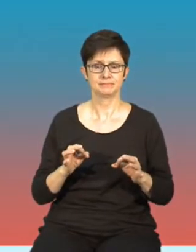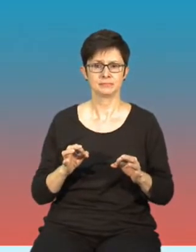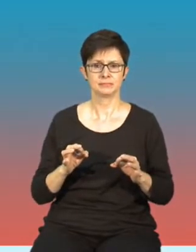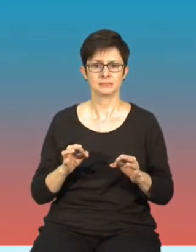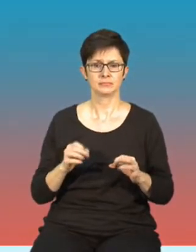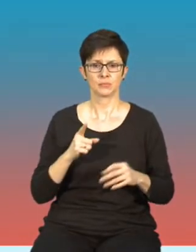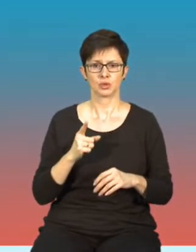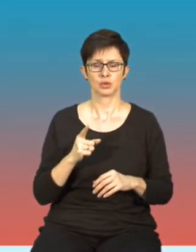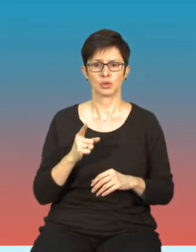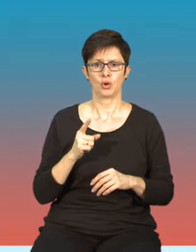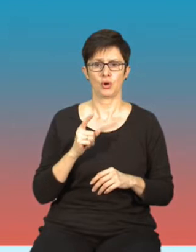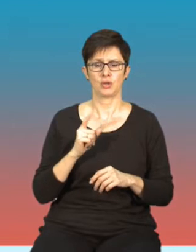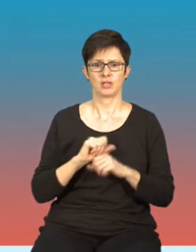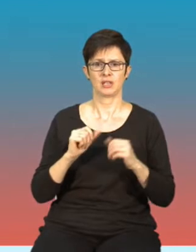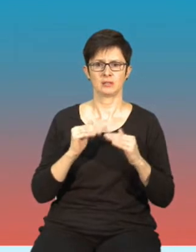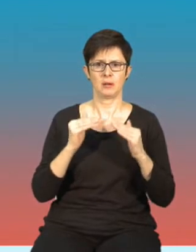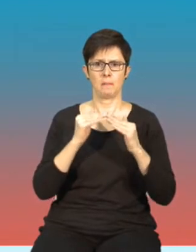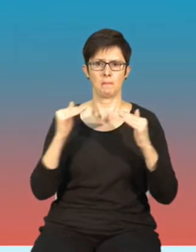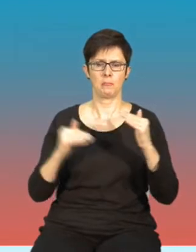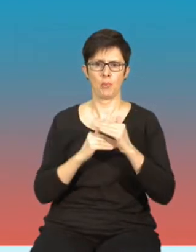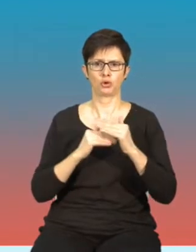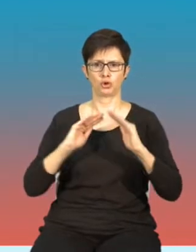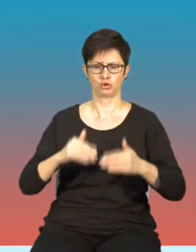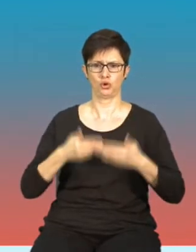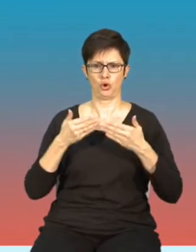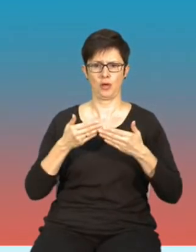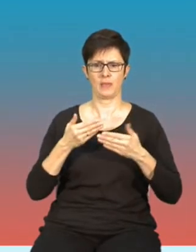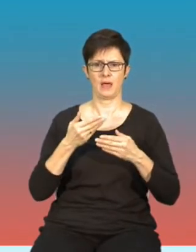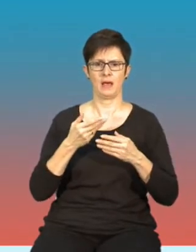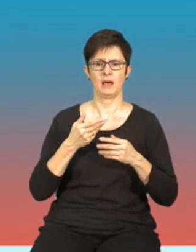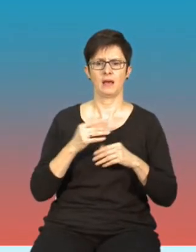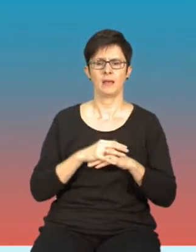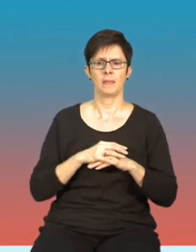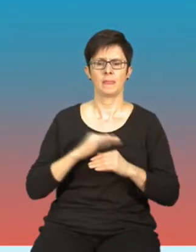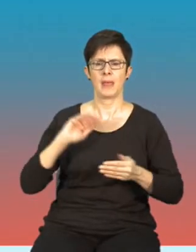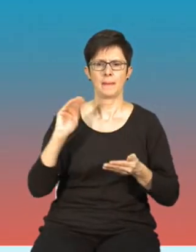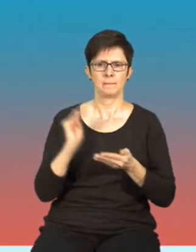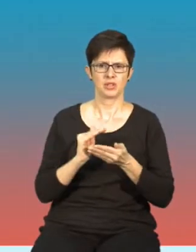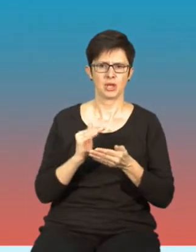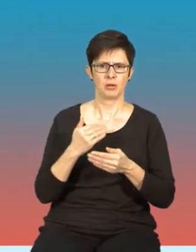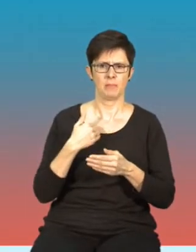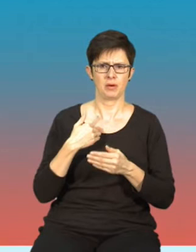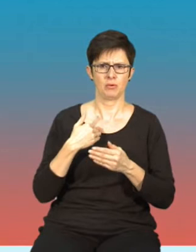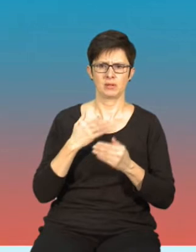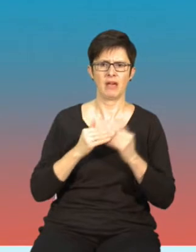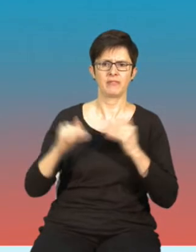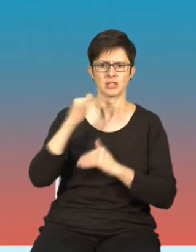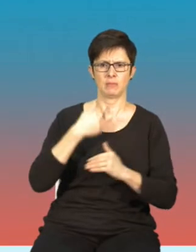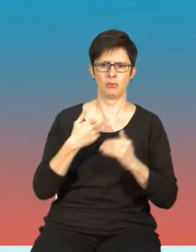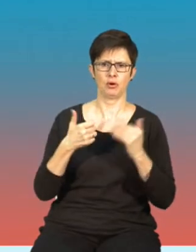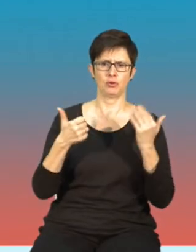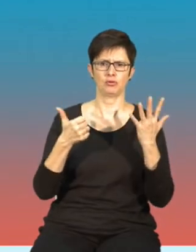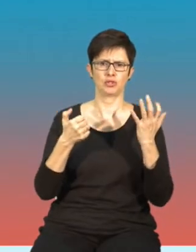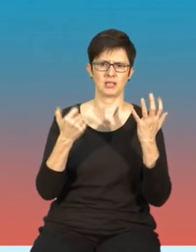Była to podstrona, która miała najwięcej wyświetleń. Najmniej to było około 600-700